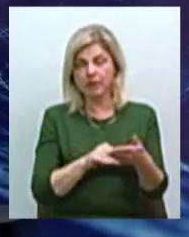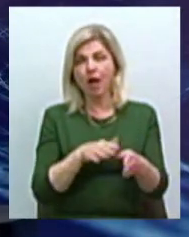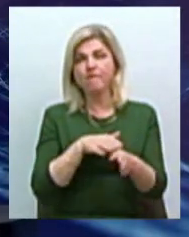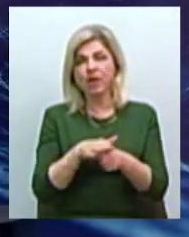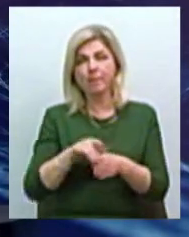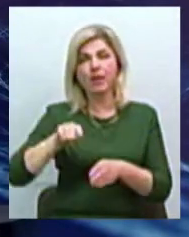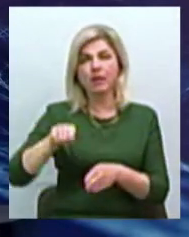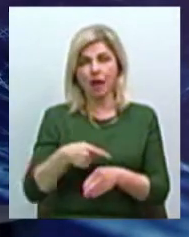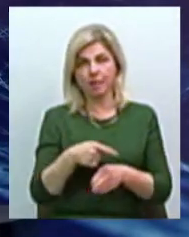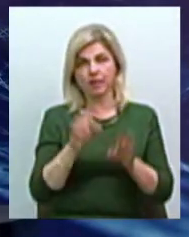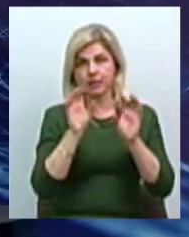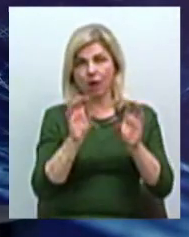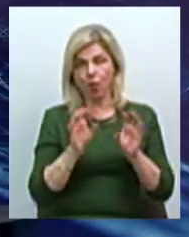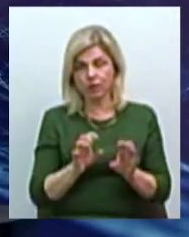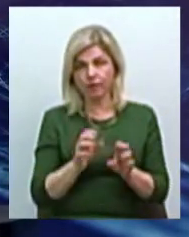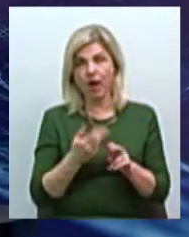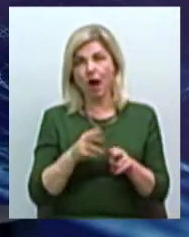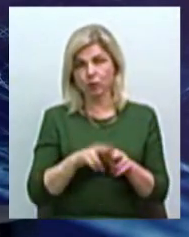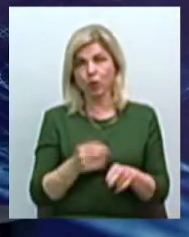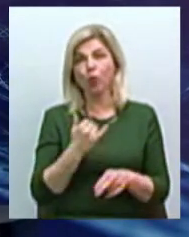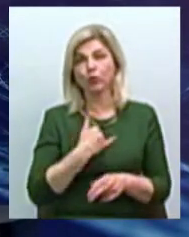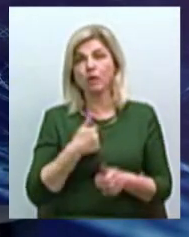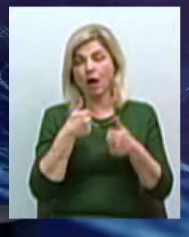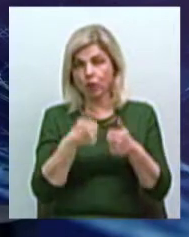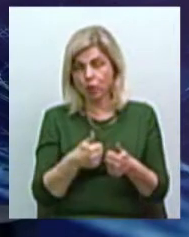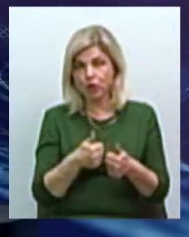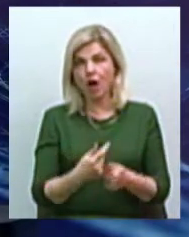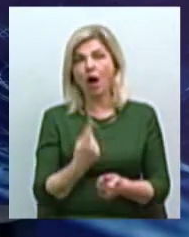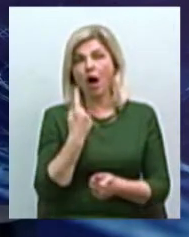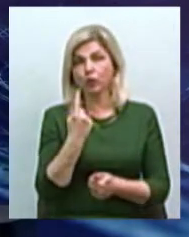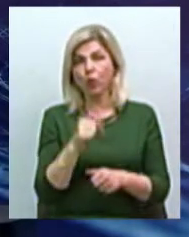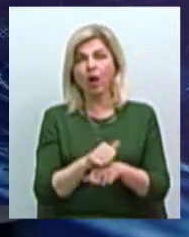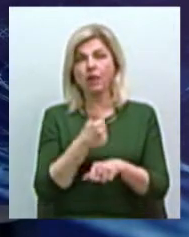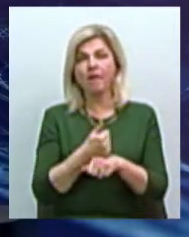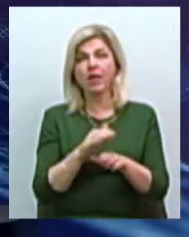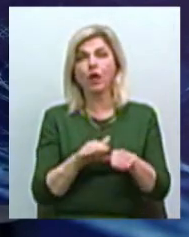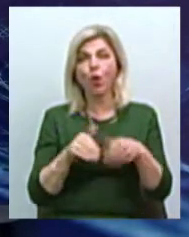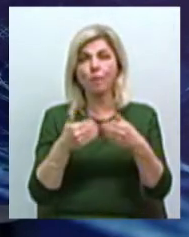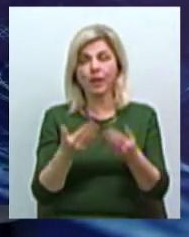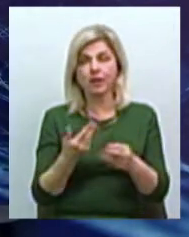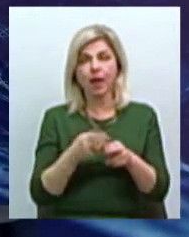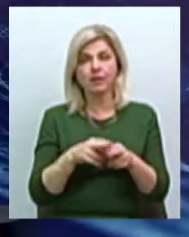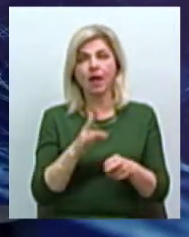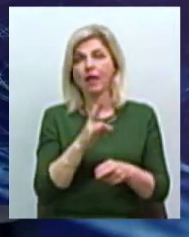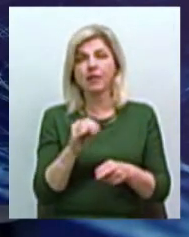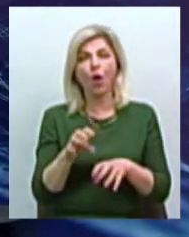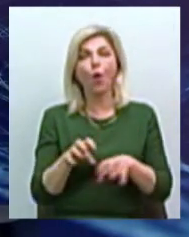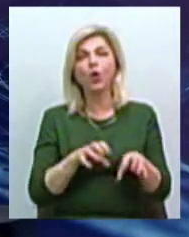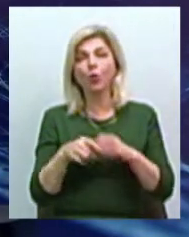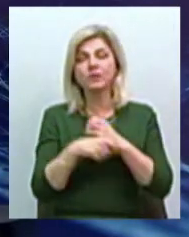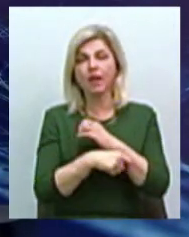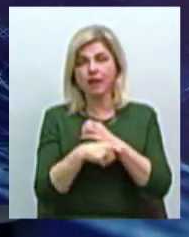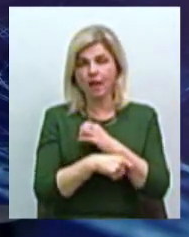законодавства, яке у нас, в принципі, хороше. У нас одна із главних рекомендацій, да, це долання корупційних чинників і